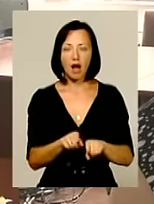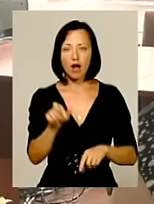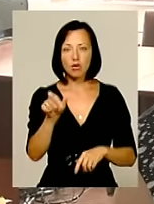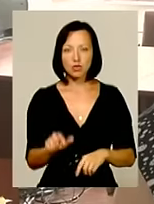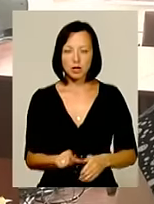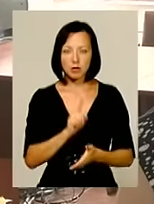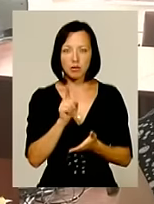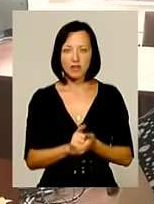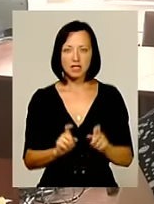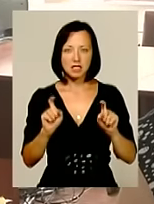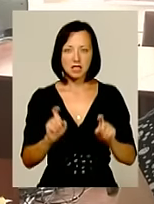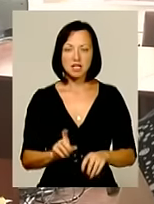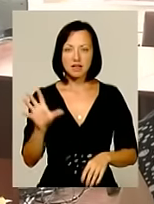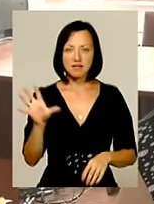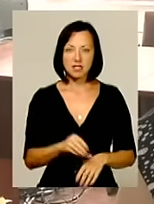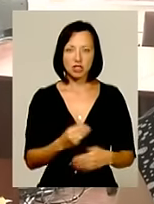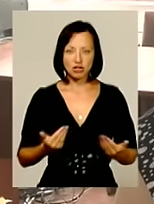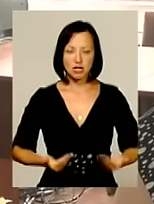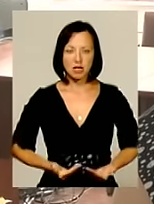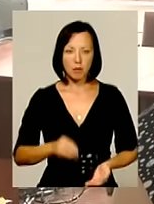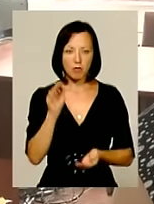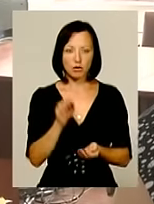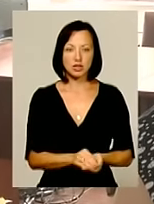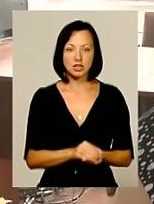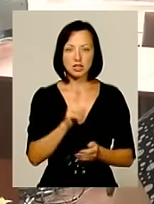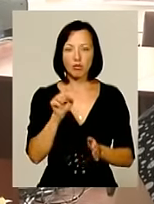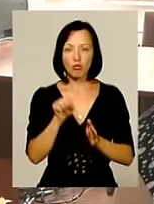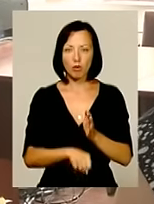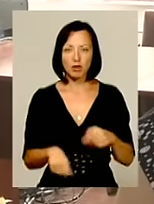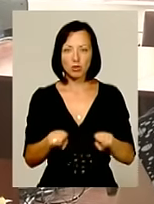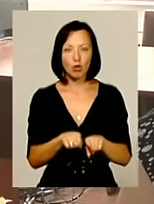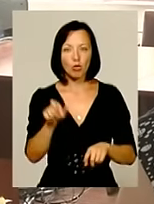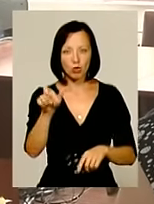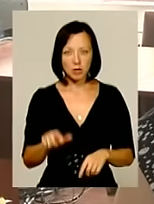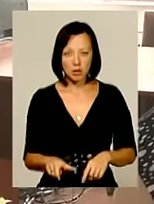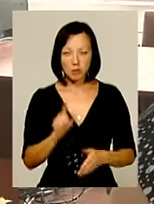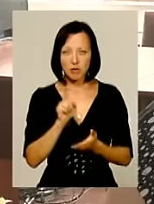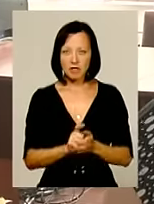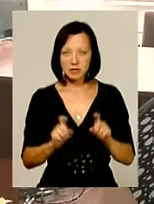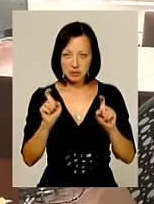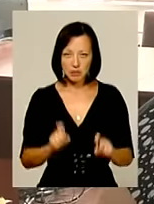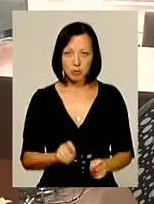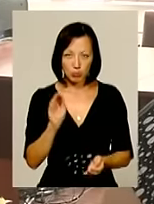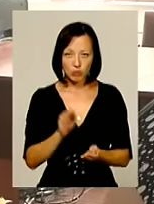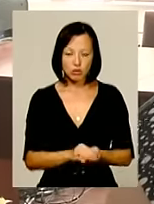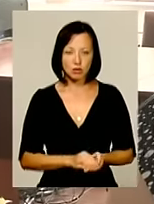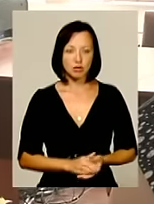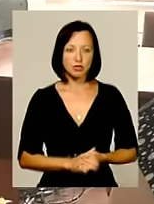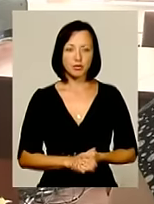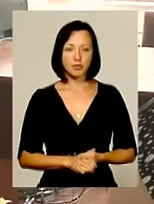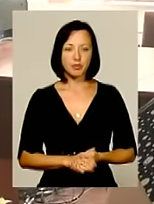повинна сидіти все життя пожизнено, завбиту таку людину, він повинен сидіти пожизнено.